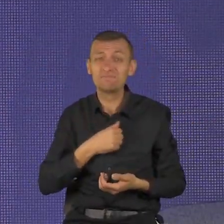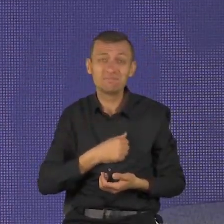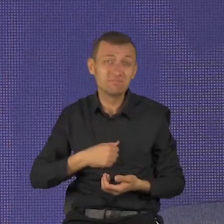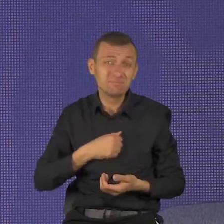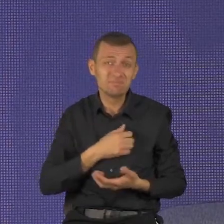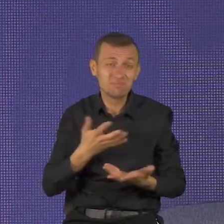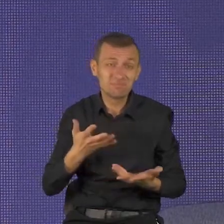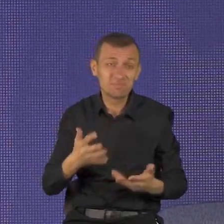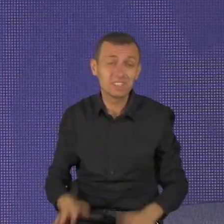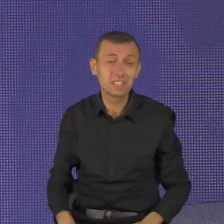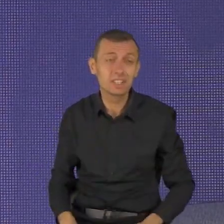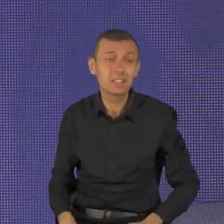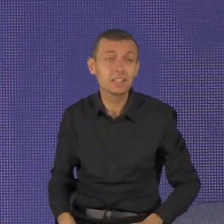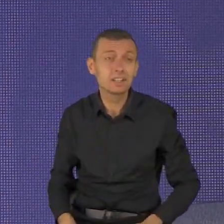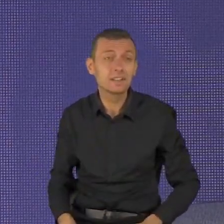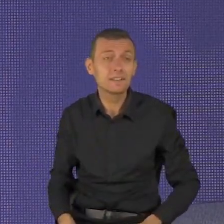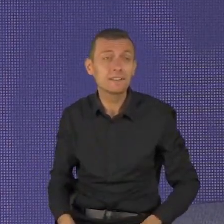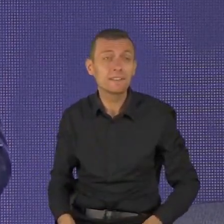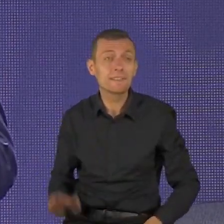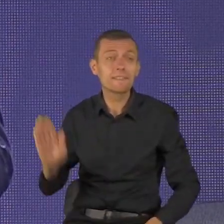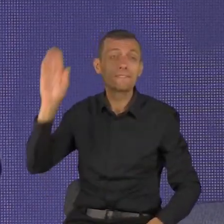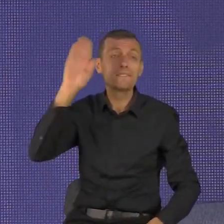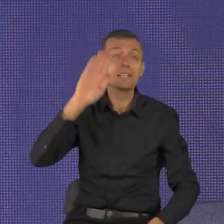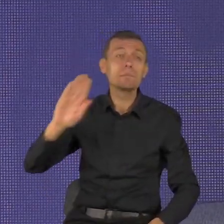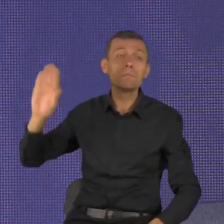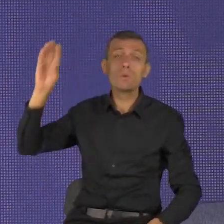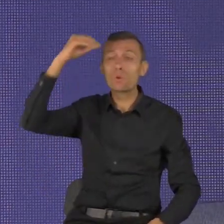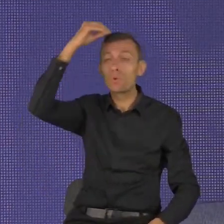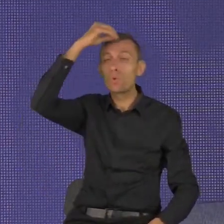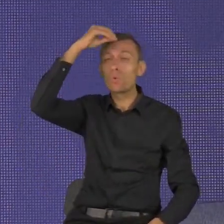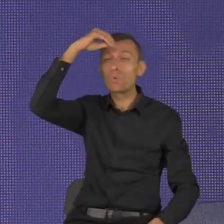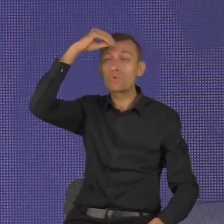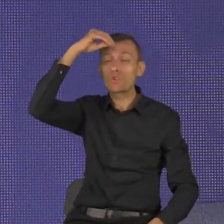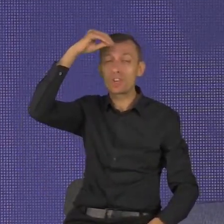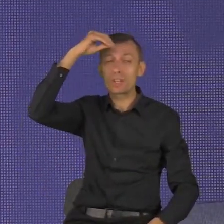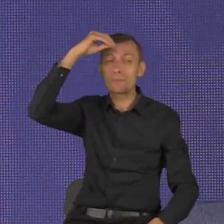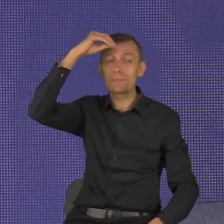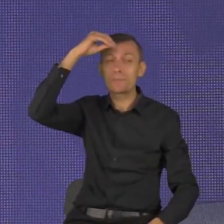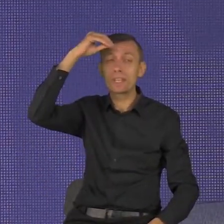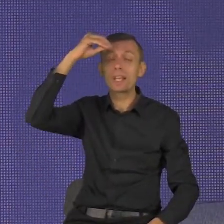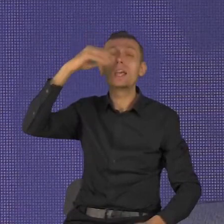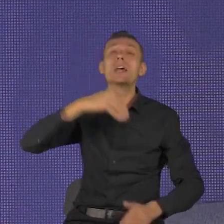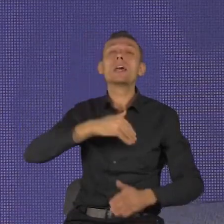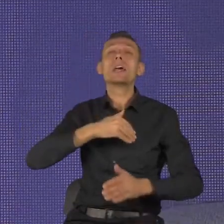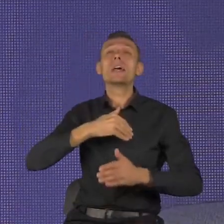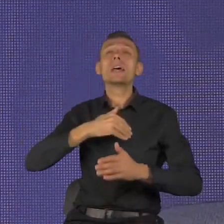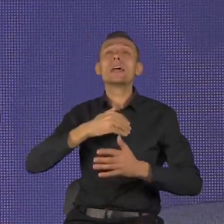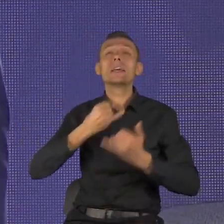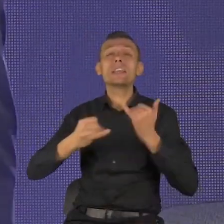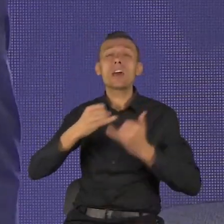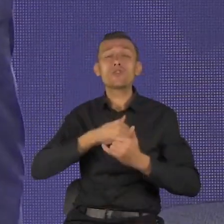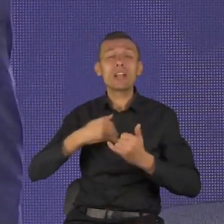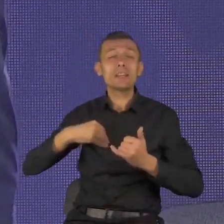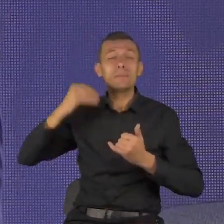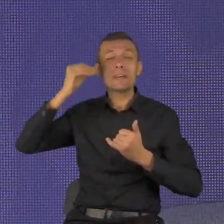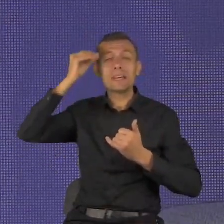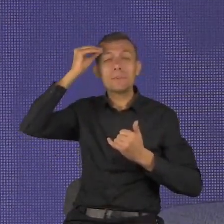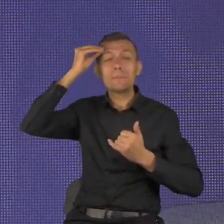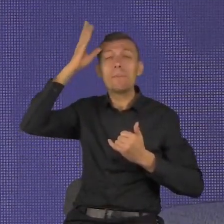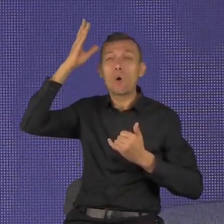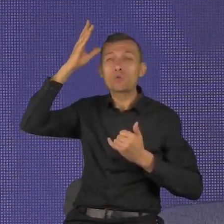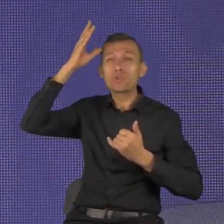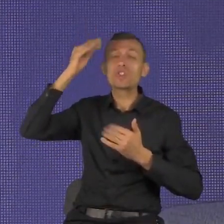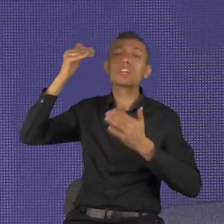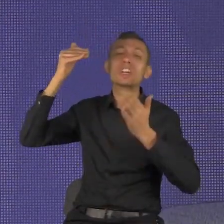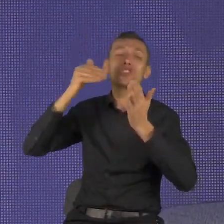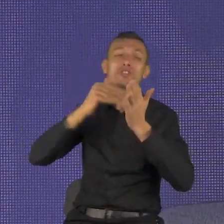Bóg mówi, że mądrą rzeczą jest wstrzymywać się od pożądania, by zdobywać więcej pieniędzy i dóbr. To jest głupota